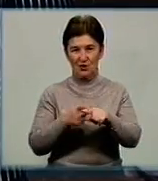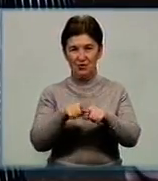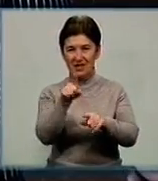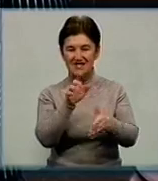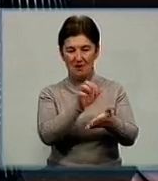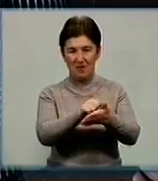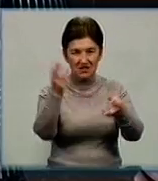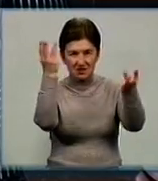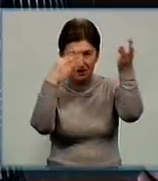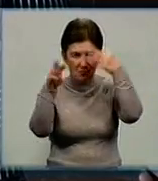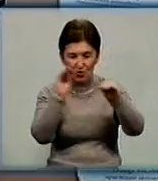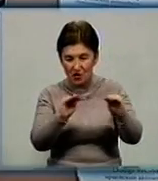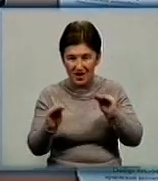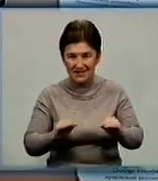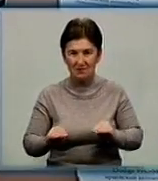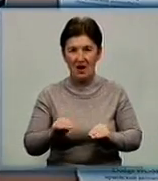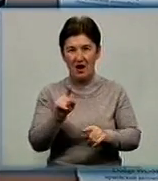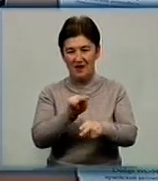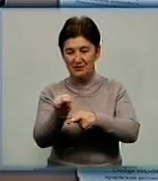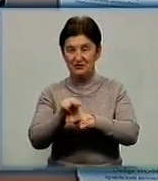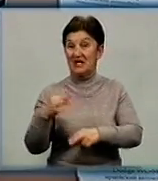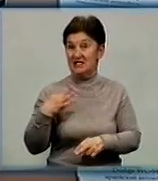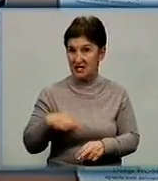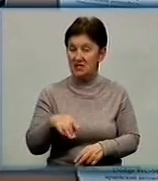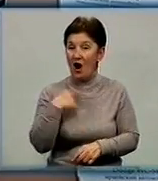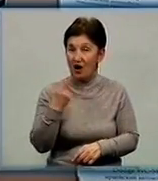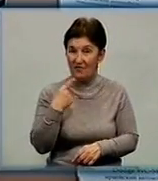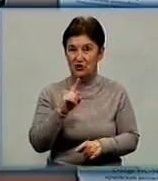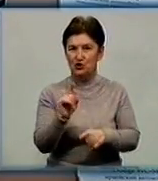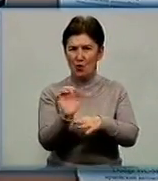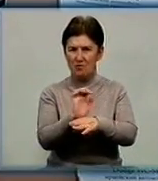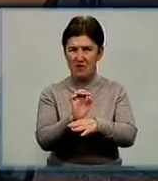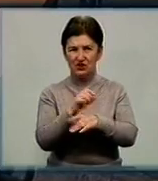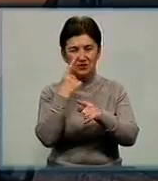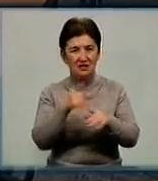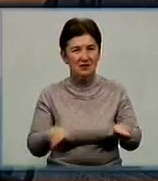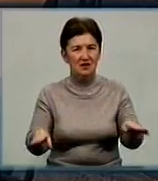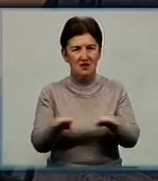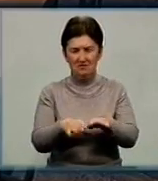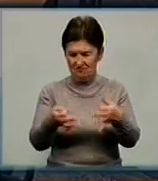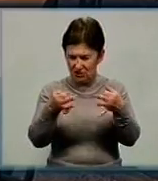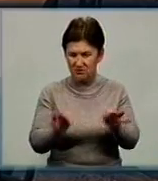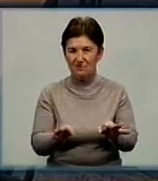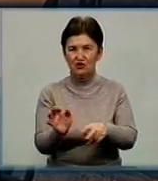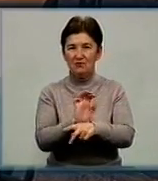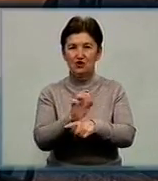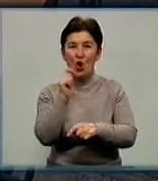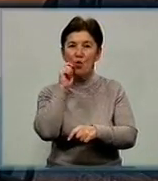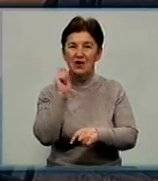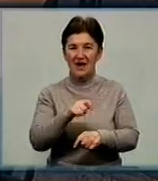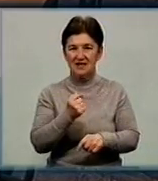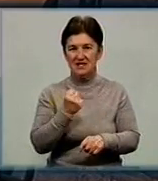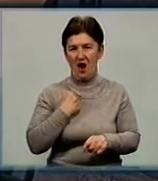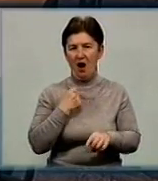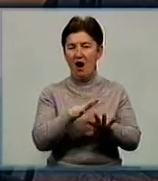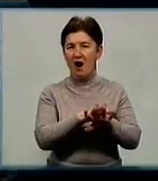моделізмом і долучив сина до цього захоплення, говорить, що машина максимально стилізована під справжній бойовий автомобіль української армії.